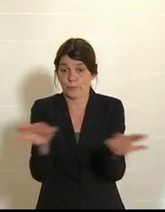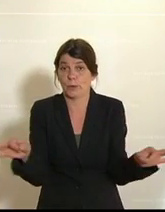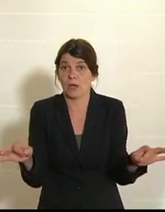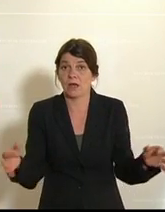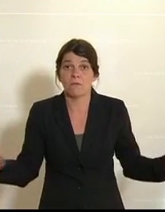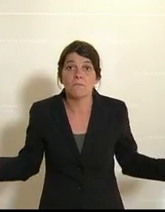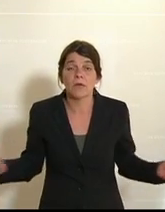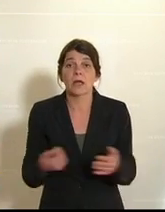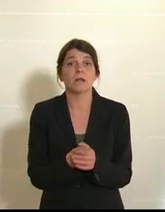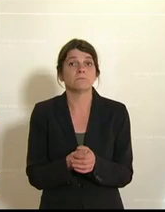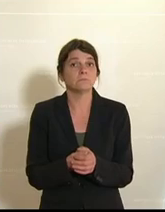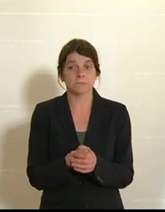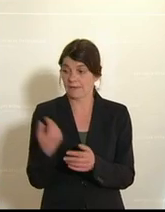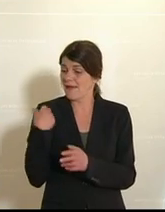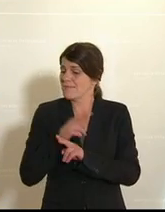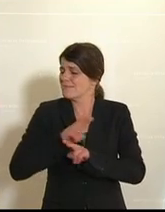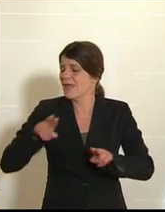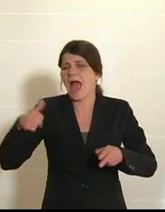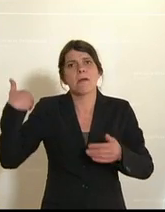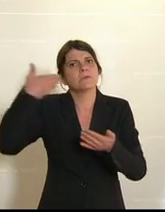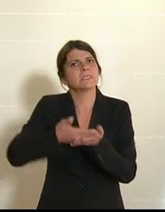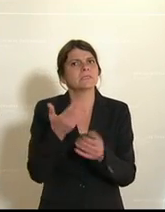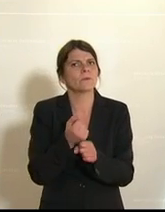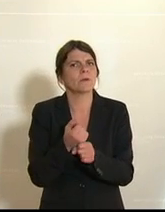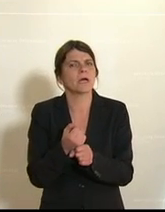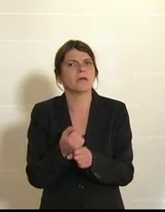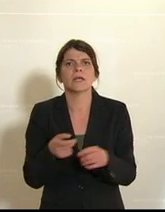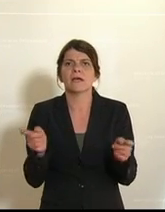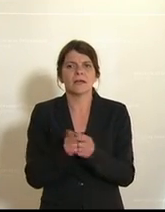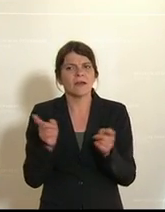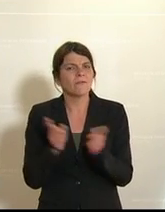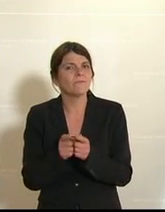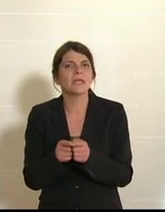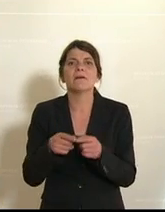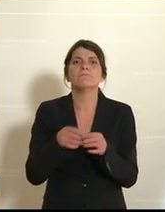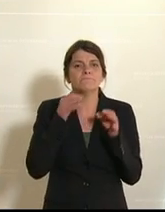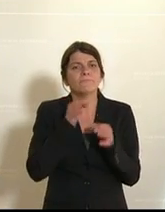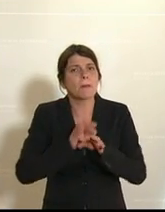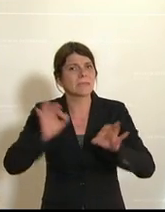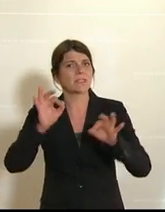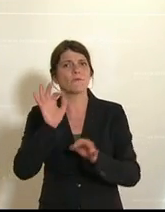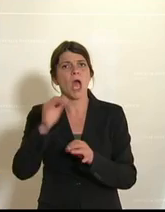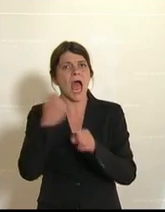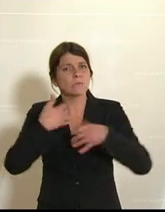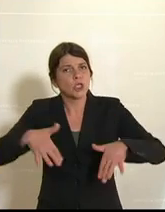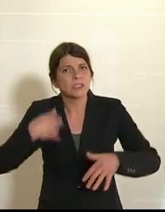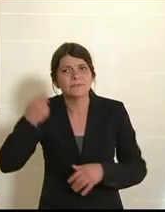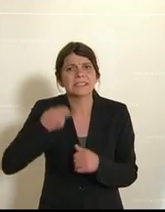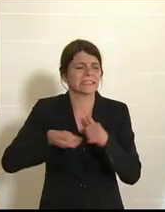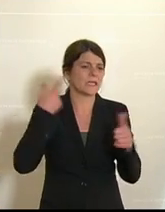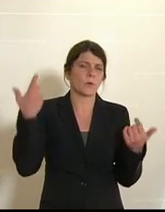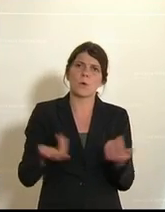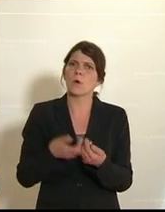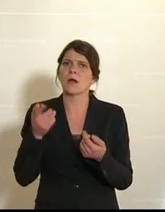nie dazu gekommen ist, dass es so etwas wie VRP-Situationen gibt, eine Verbesserung der Arbeitslosenversicherung,